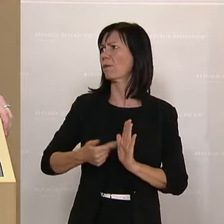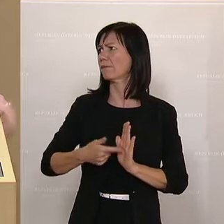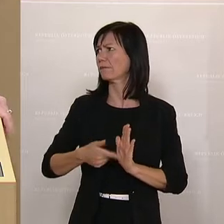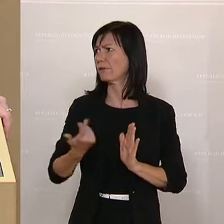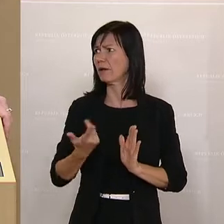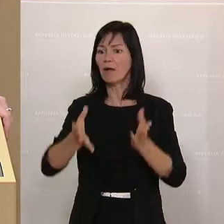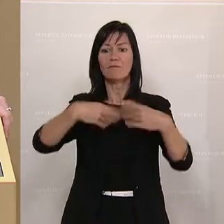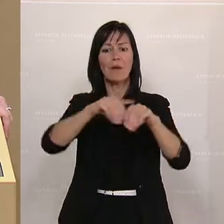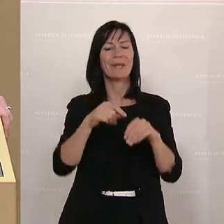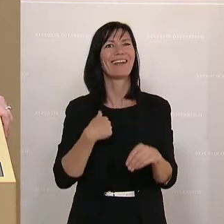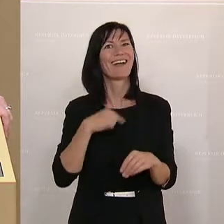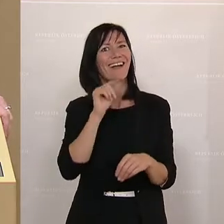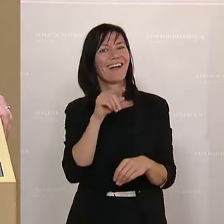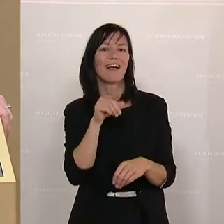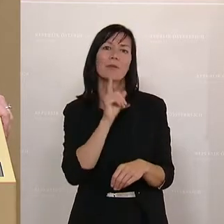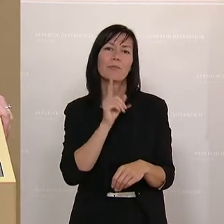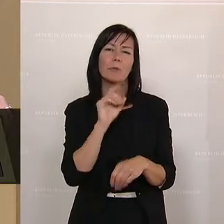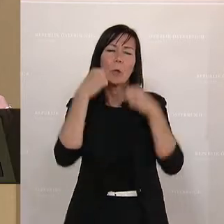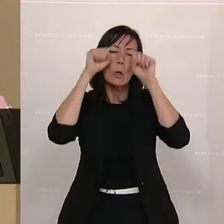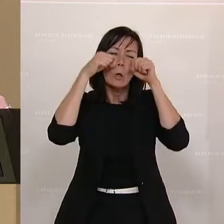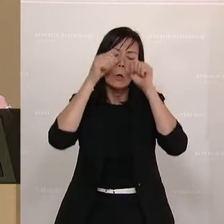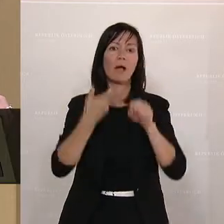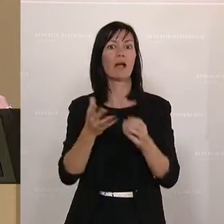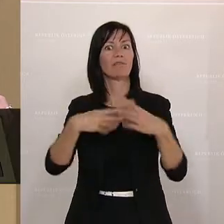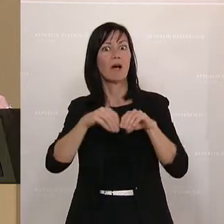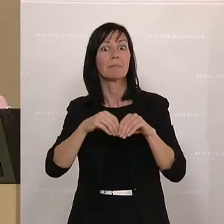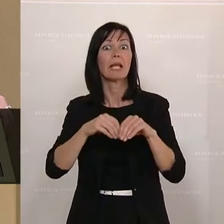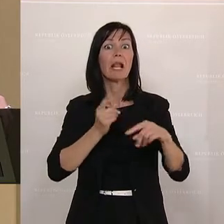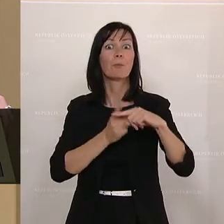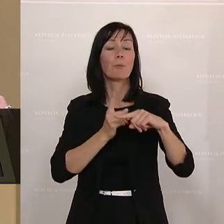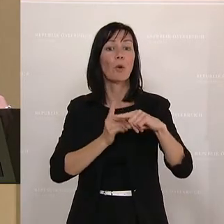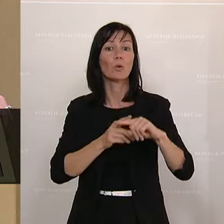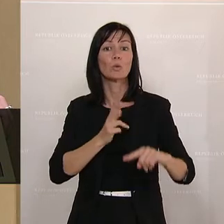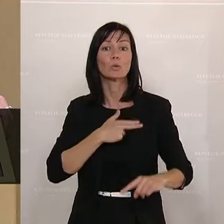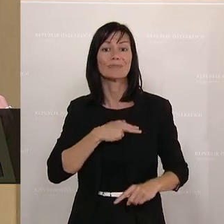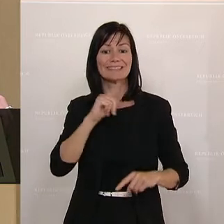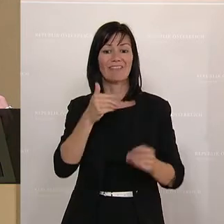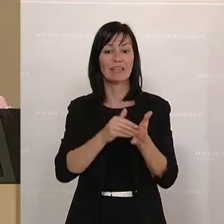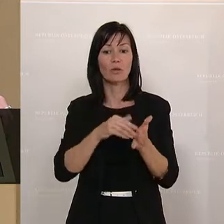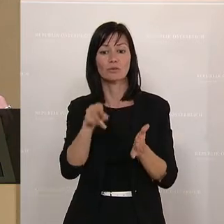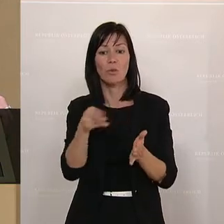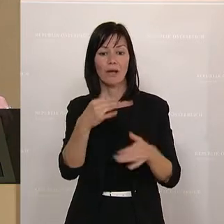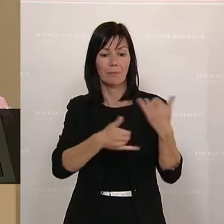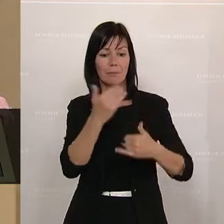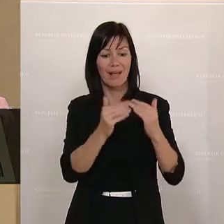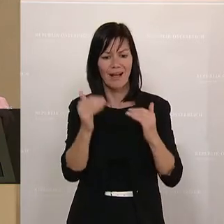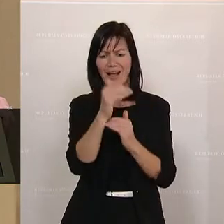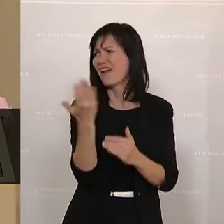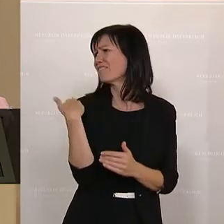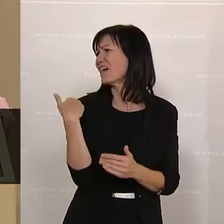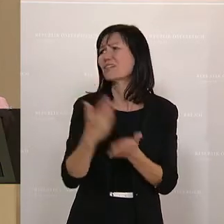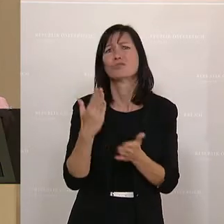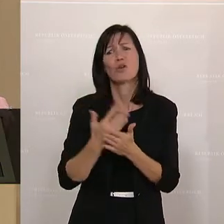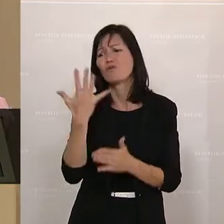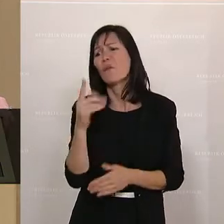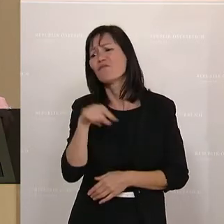Familien Sand in die Augen gestreut mit dem Familienbonus. Dass der auf 2.000 Euro im Jahr erhöht worden ist, haben wir, glaube ich, hier schon fünfmal